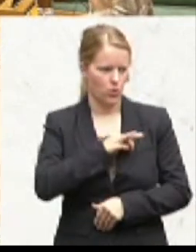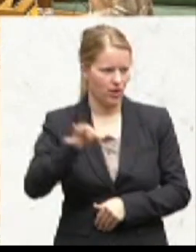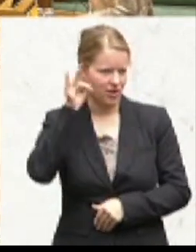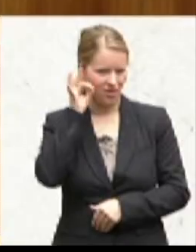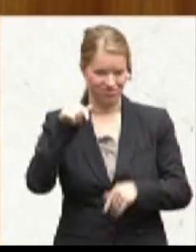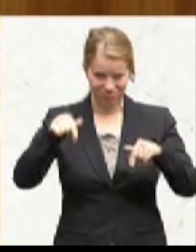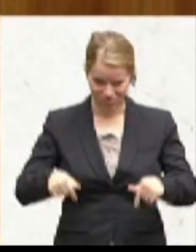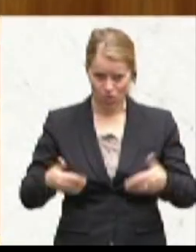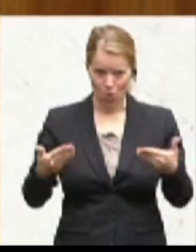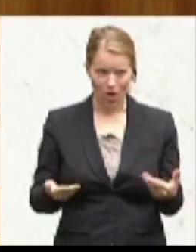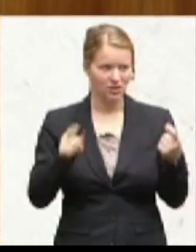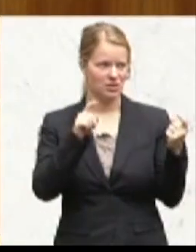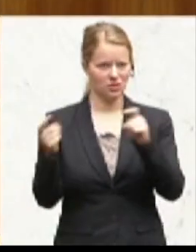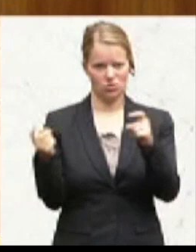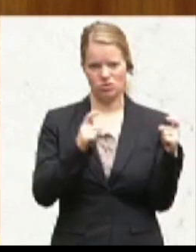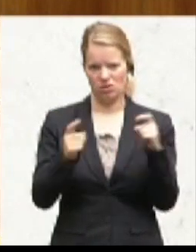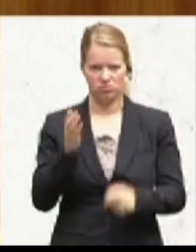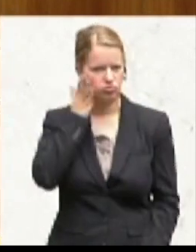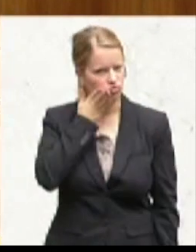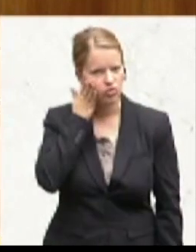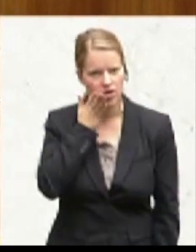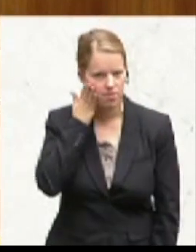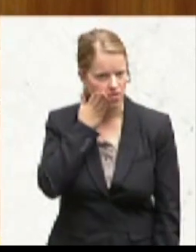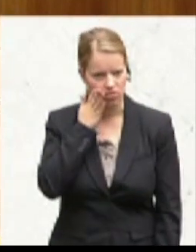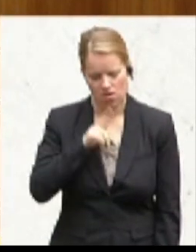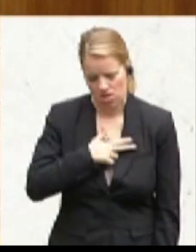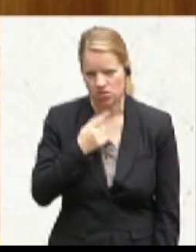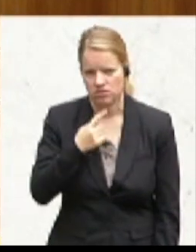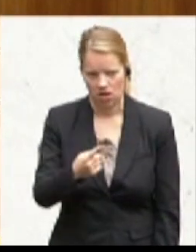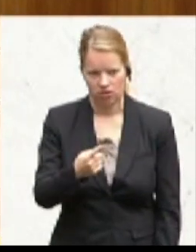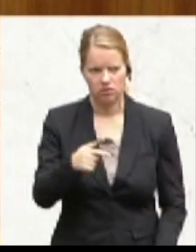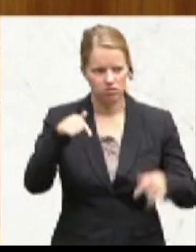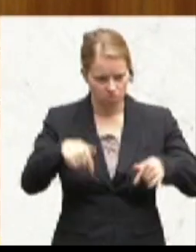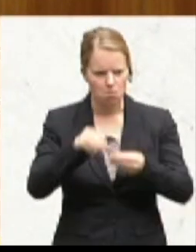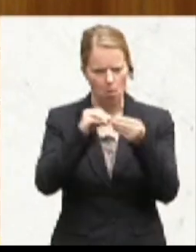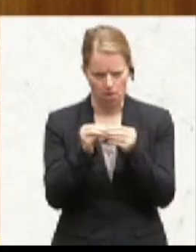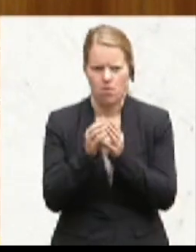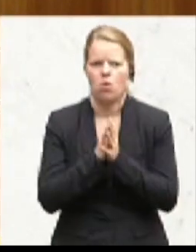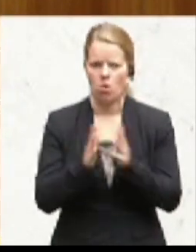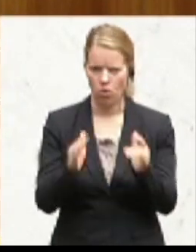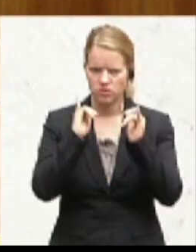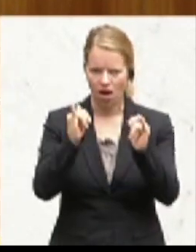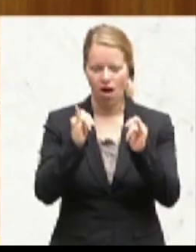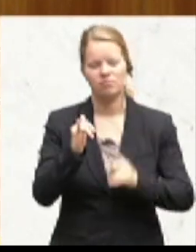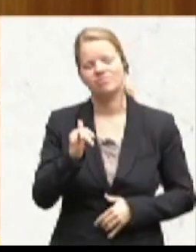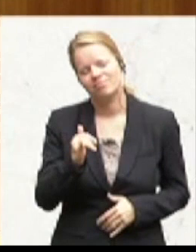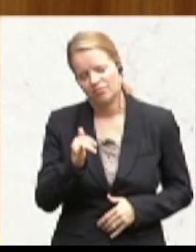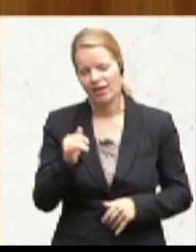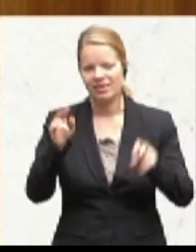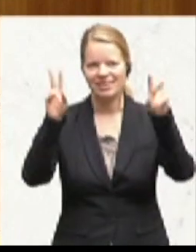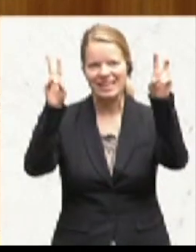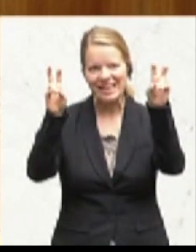heute führen. Wir haben hier ein ganz großes Problem, das ist sicherlich wahr, wenn auch der Titel etwas, naja, sage ich einmal,